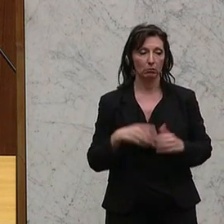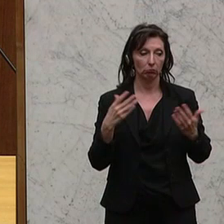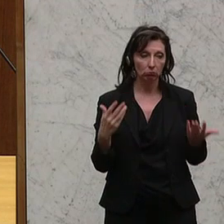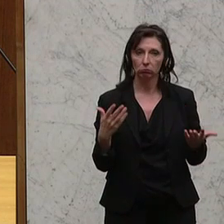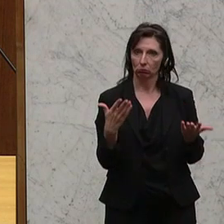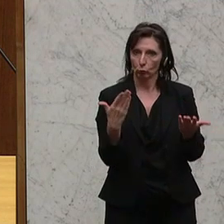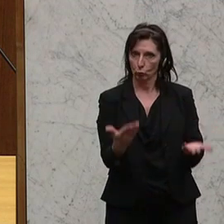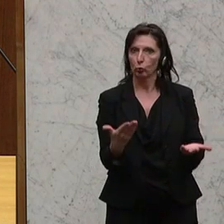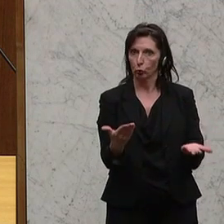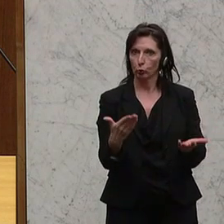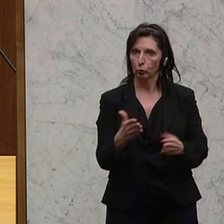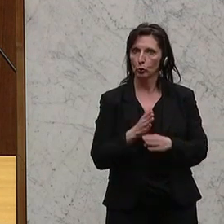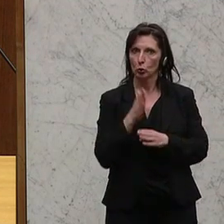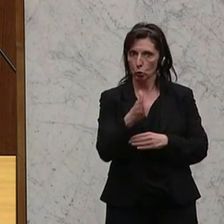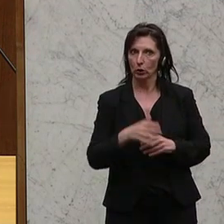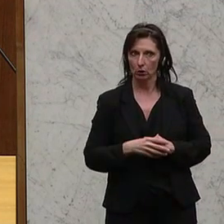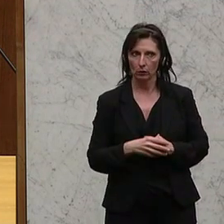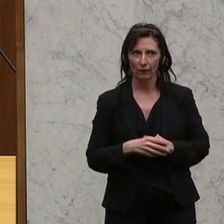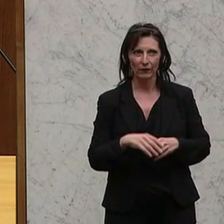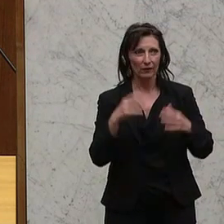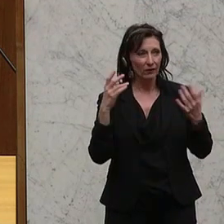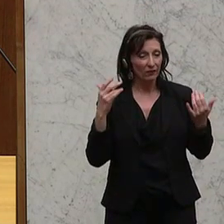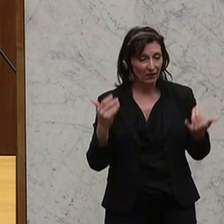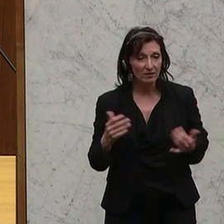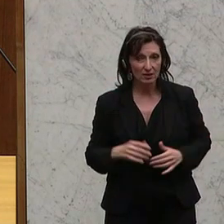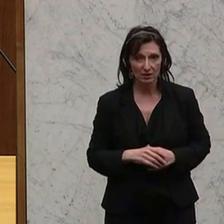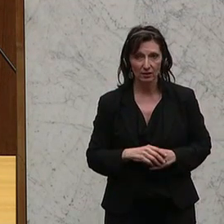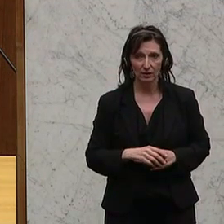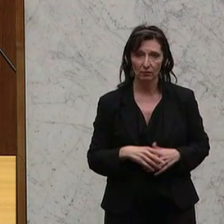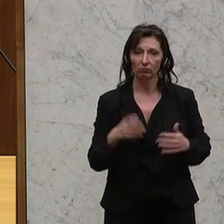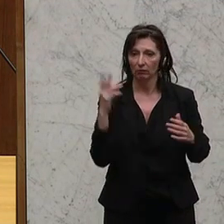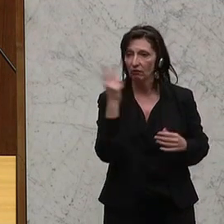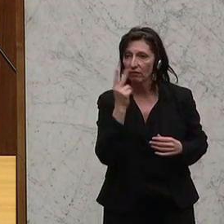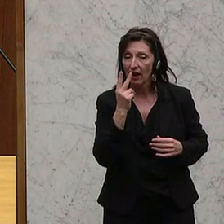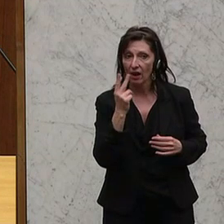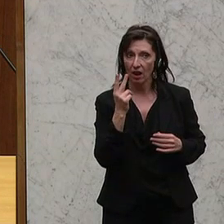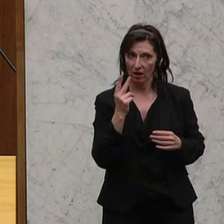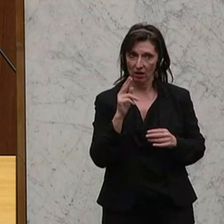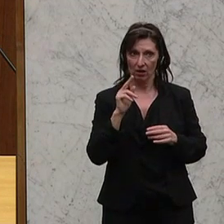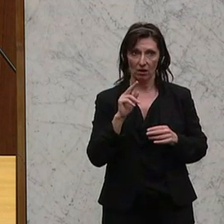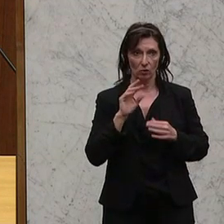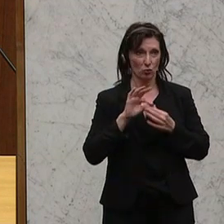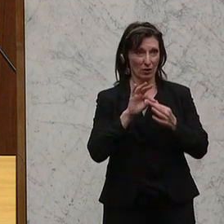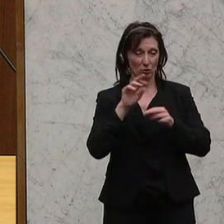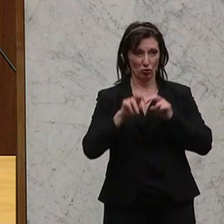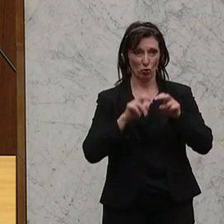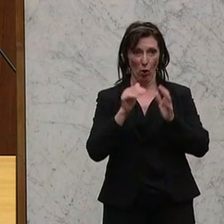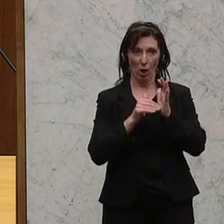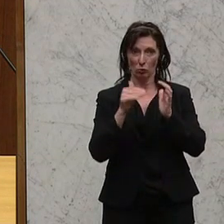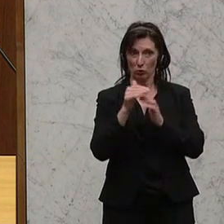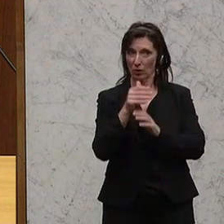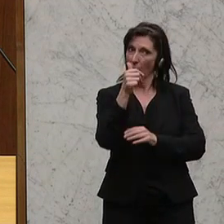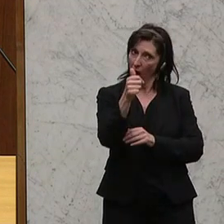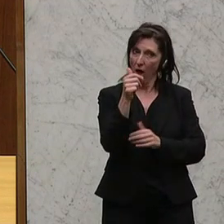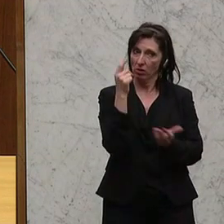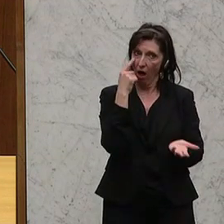grundsätzlich ist das die Zugangsweise. Und jetzt, und jetzt können wir natürlich beim Steuersystem Folgendes. festhalten,